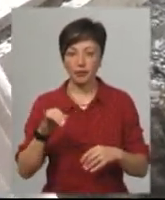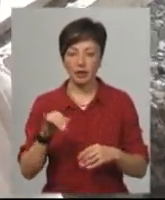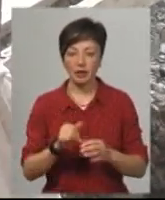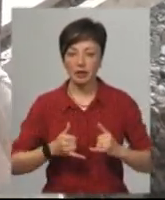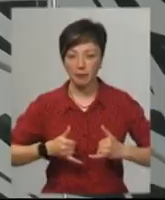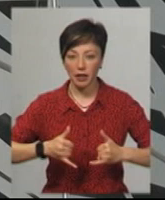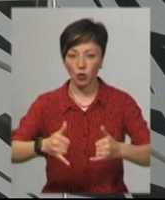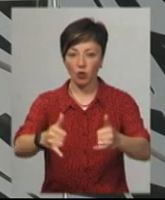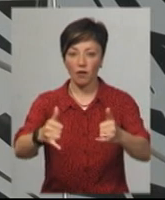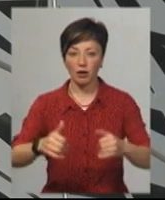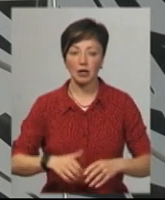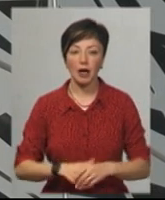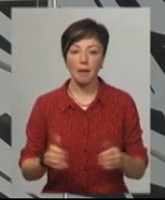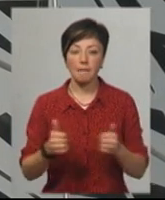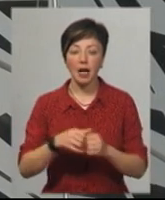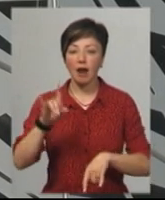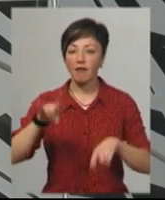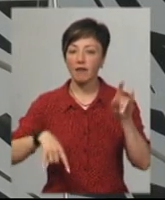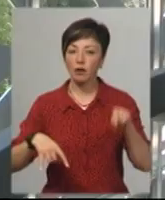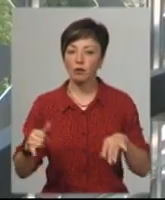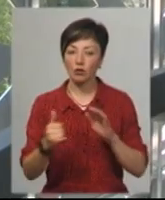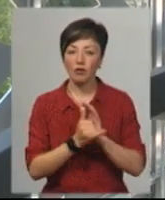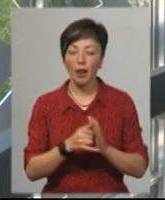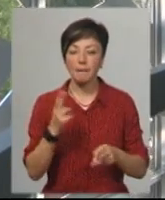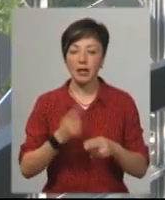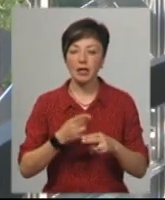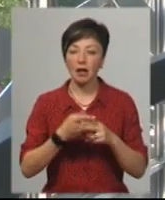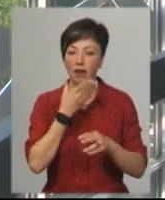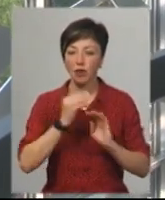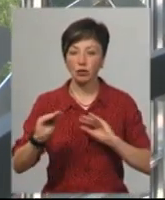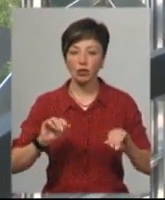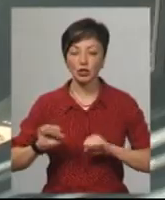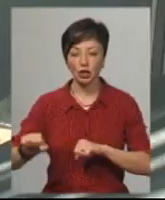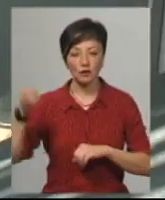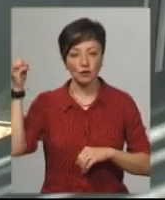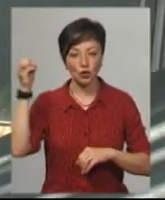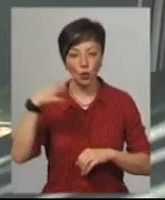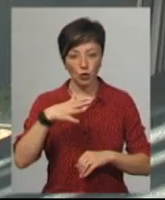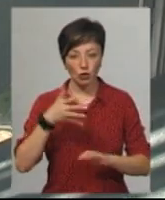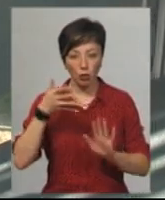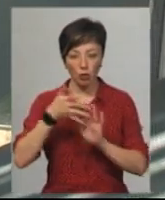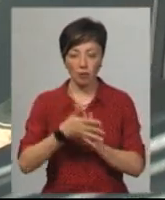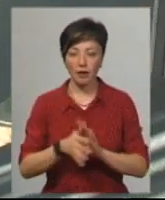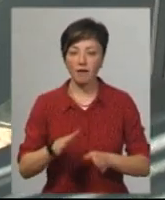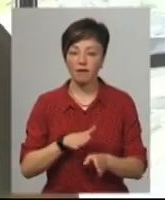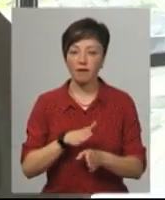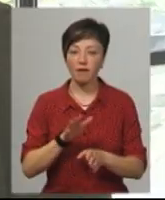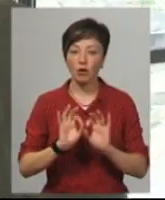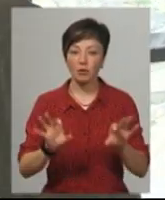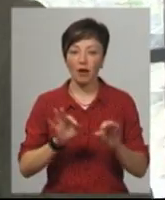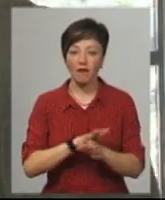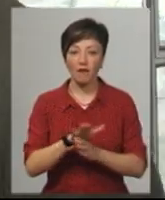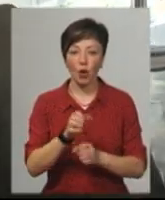забетонувати. Біля вікон музею встановили металеве оздоблення, яке захищає від сонячного проміння, розповідає виконроб Артем Герин.